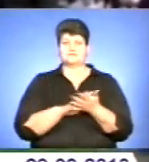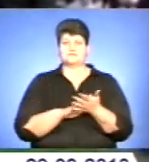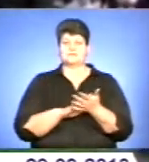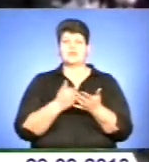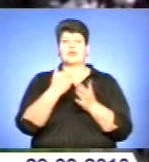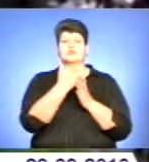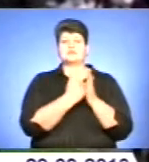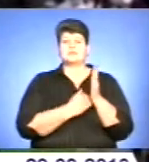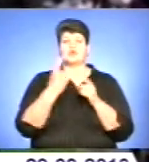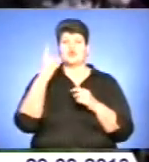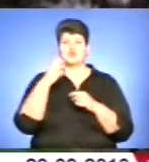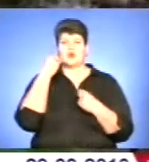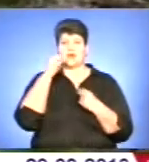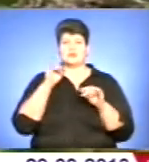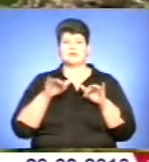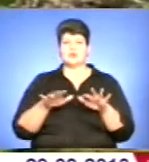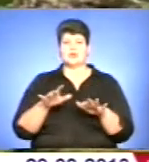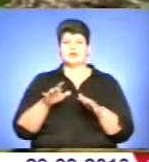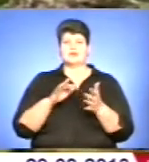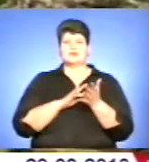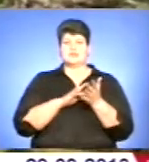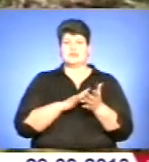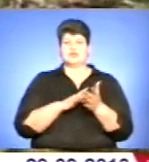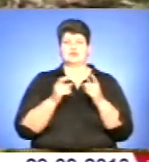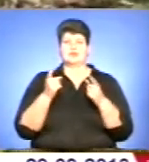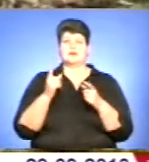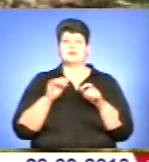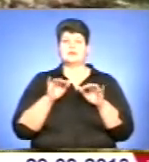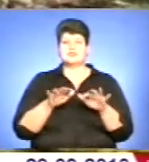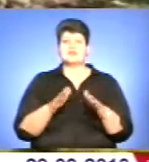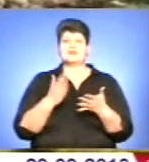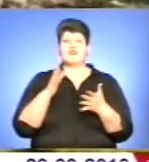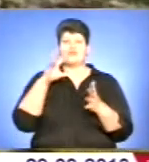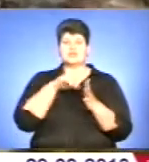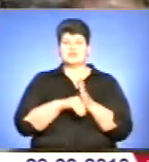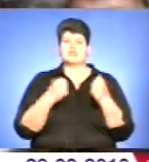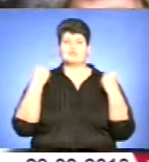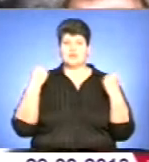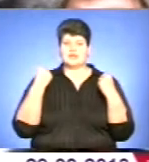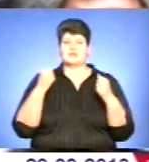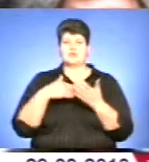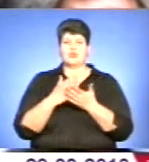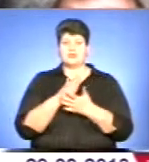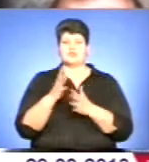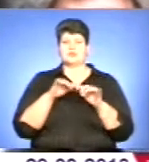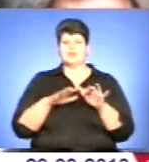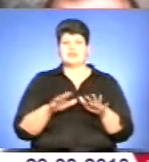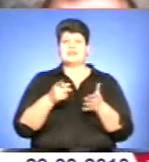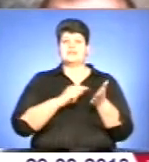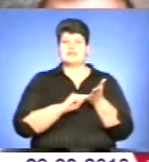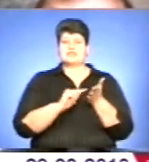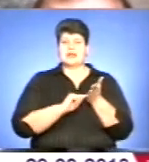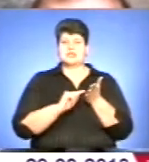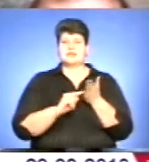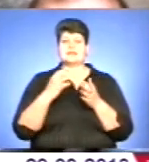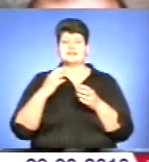списку 100 кращих подій української туристичної індустрії увійшли різні за характером культурні, спортивні, політичні події. Їх відзначили за